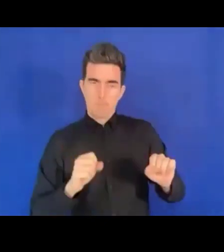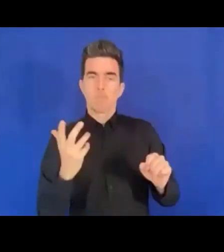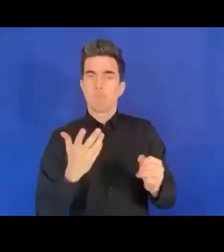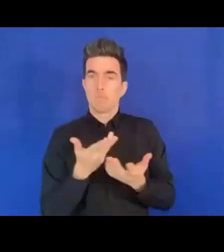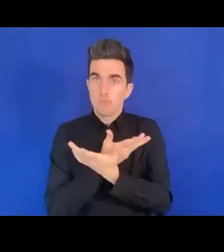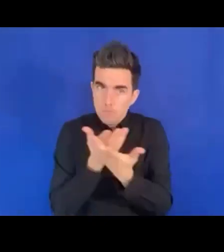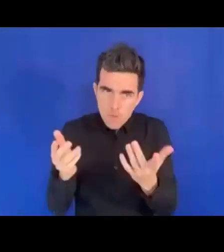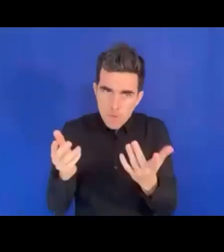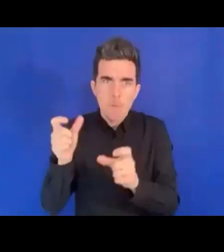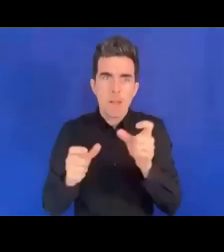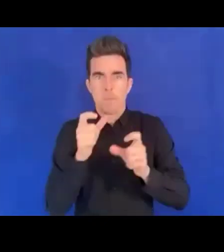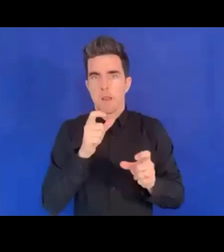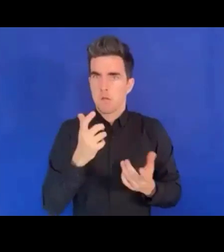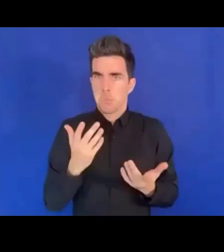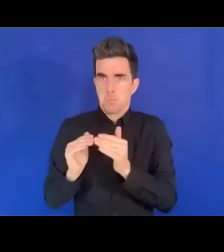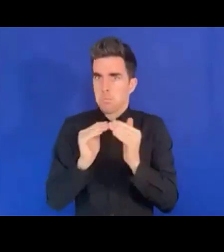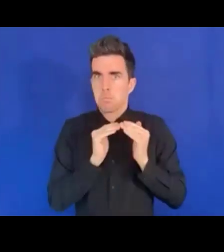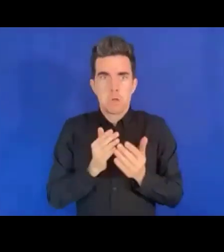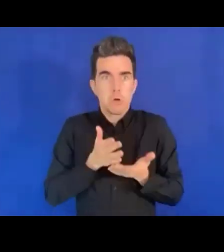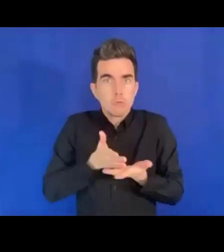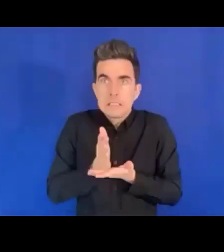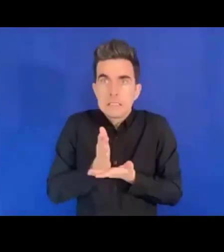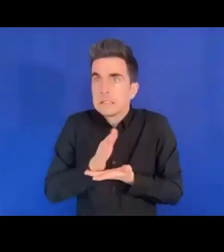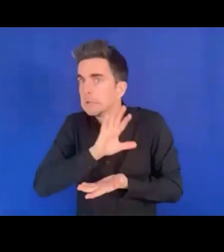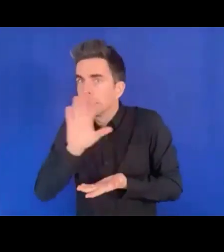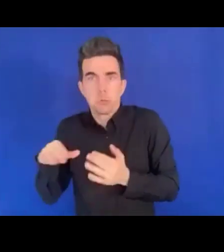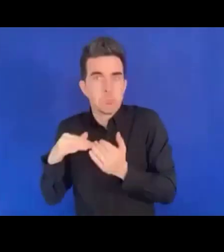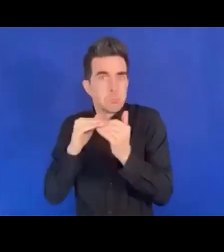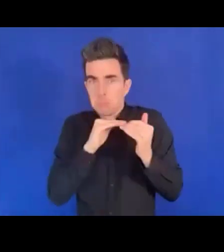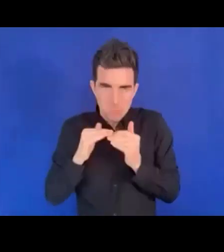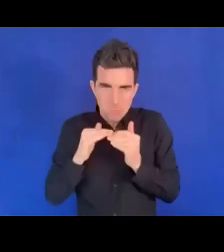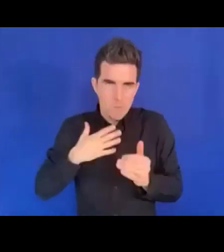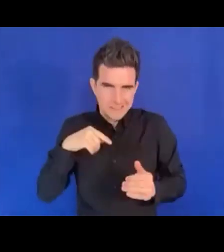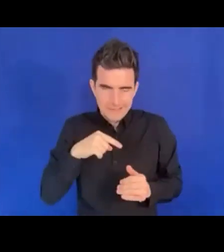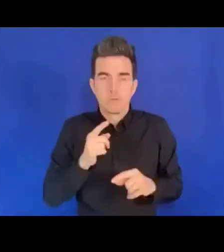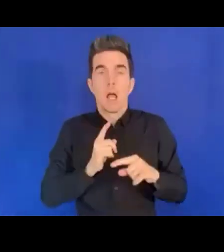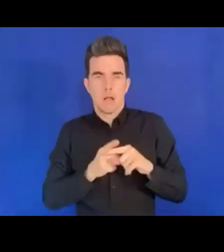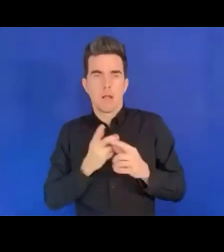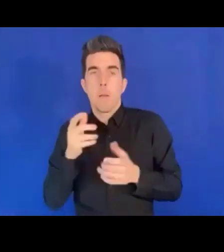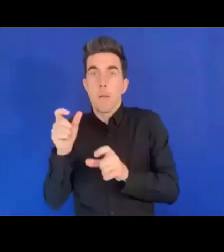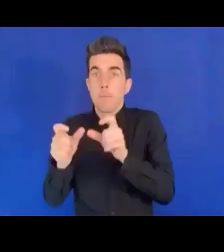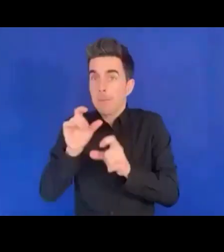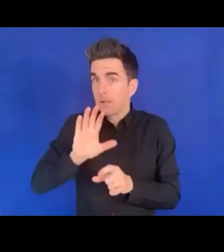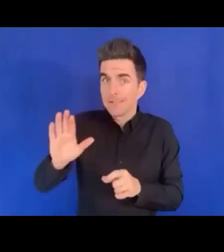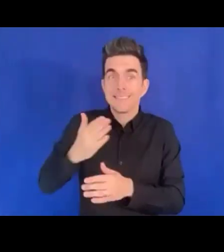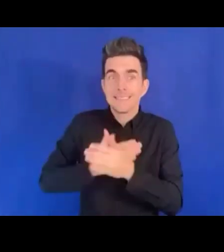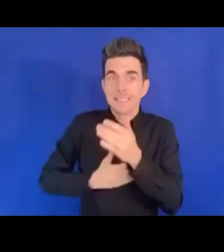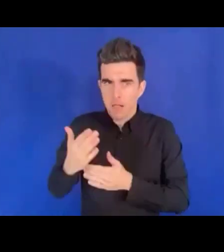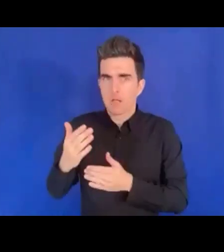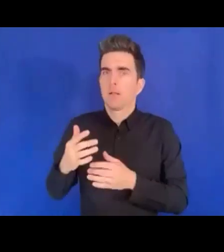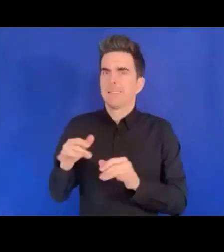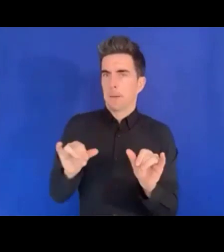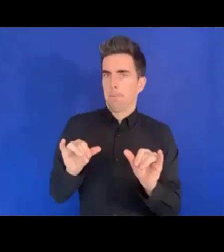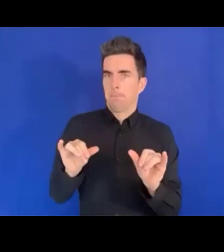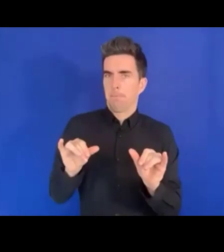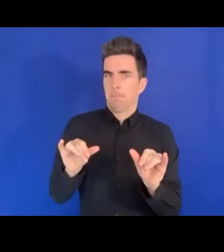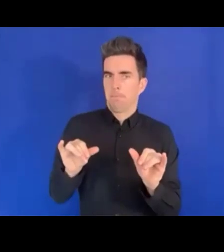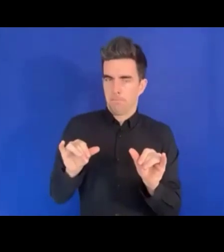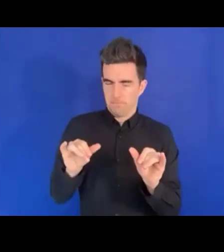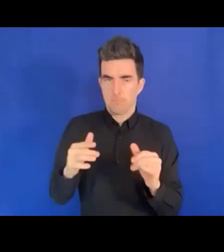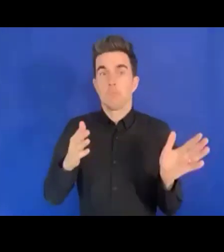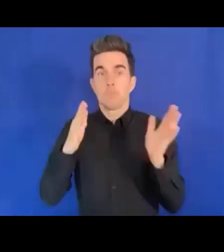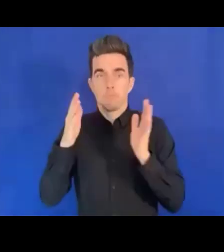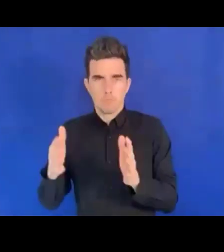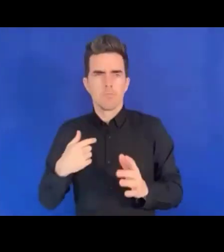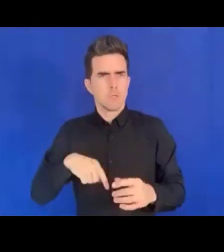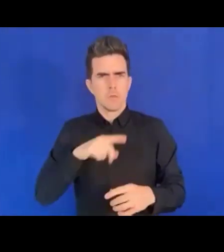Les personnes en situation de handicap ont également les mêmes droits. Nous avons plusieurs instruments à notre disposition pour